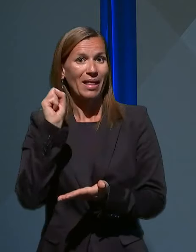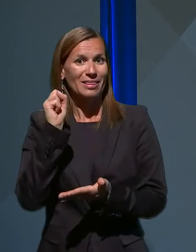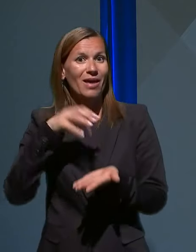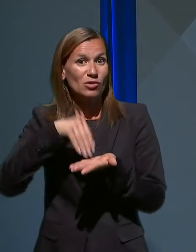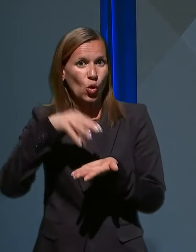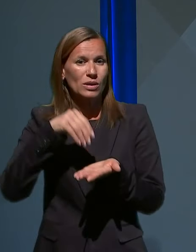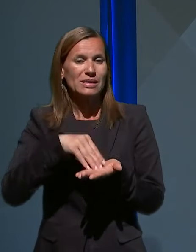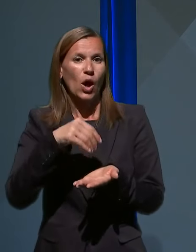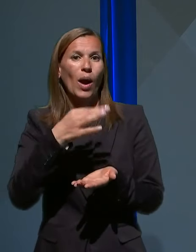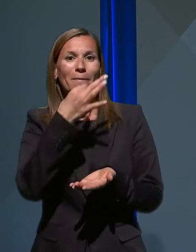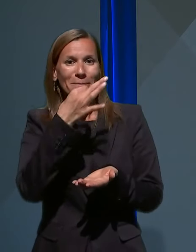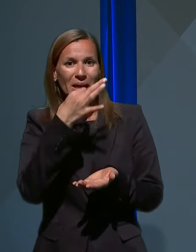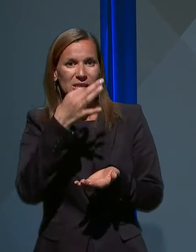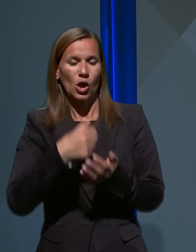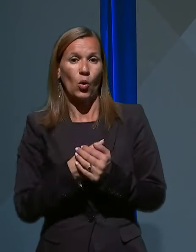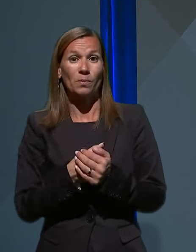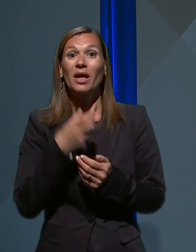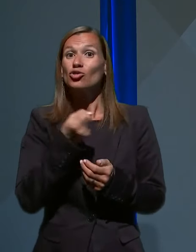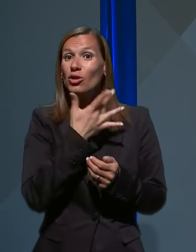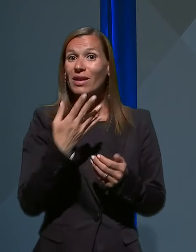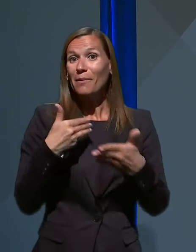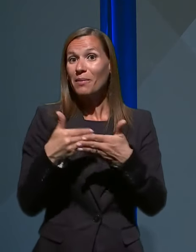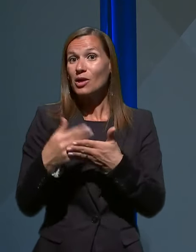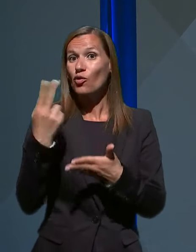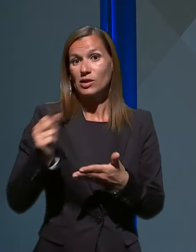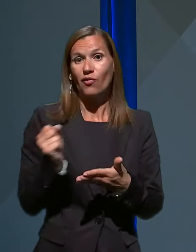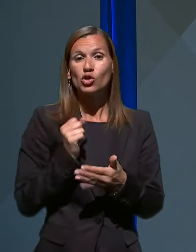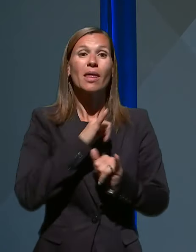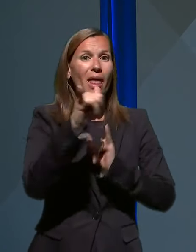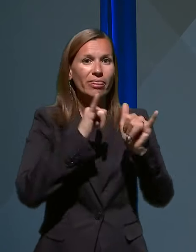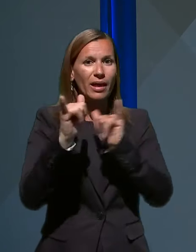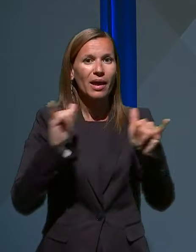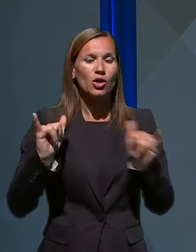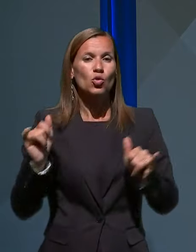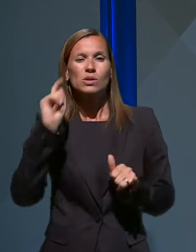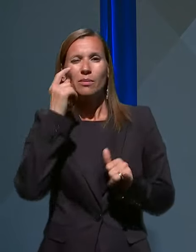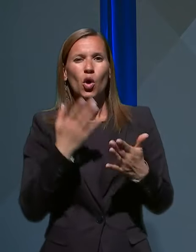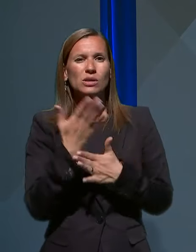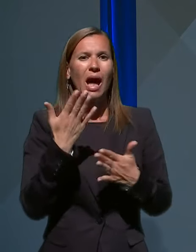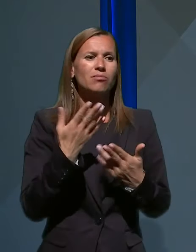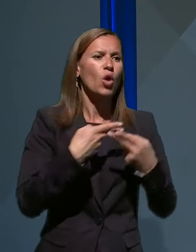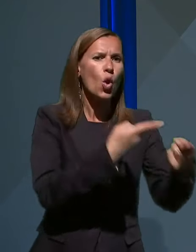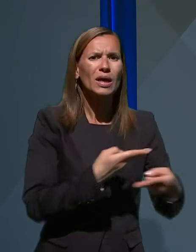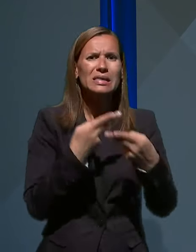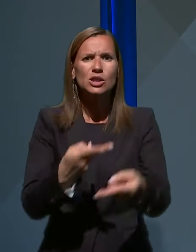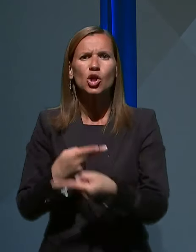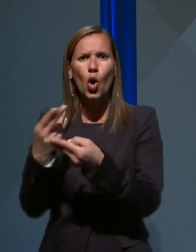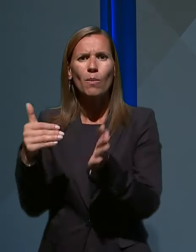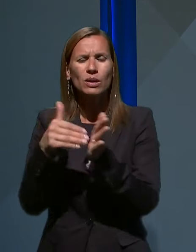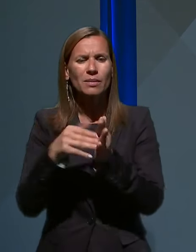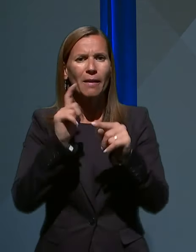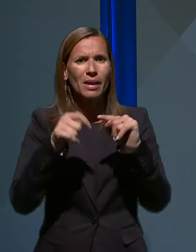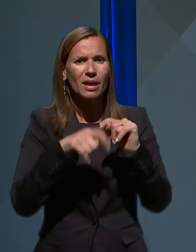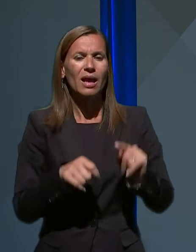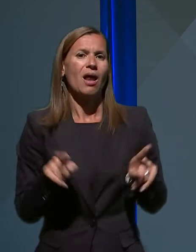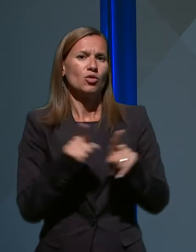pripadniki slovenske vojske so na terenu in skrbijo za logistiko potrebnega materijala in podpirajo tudi